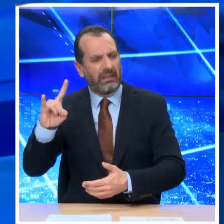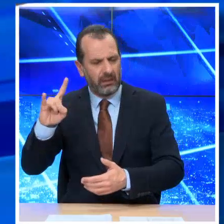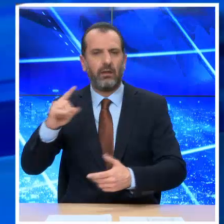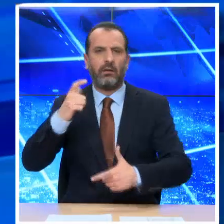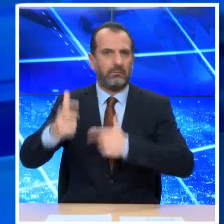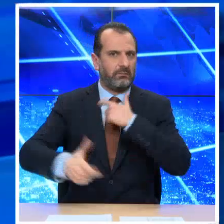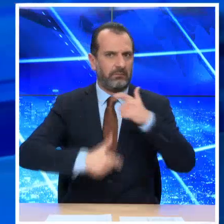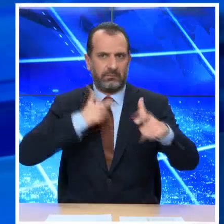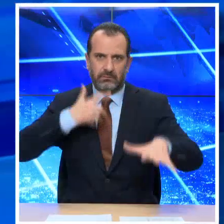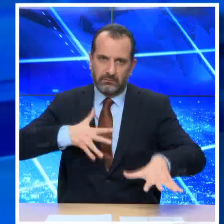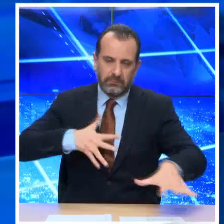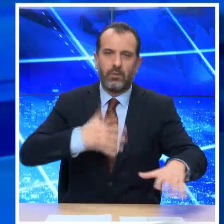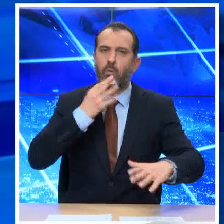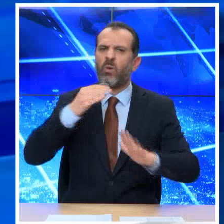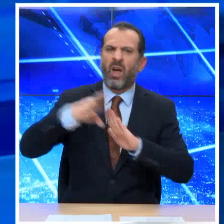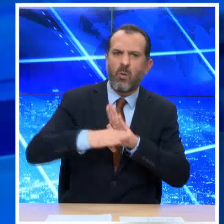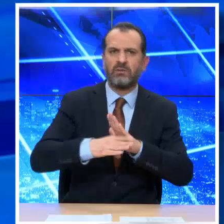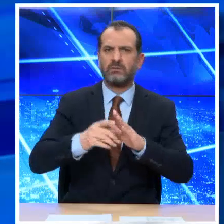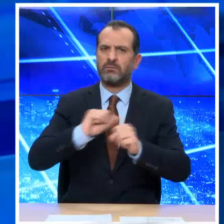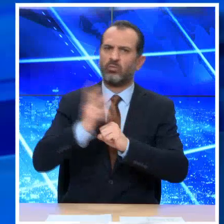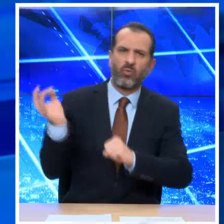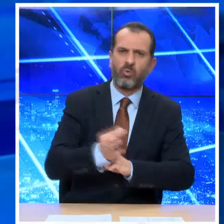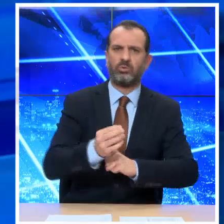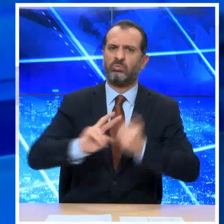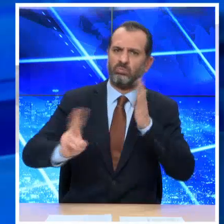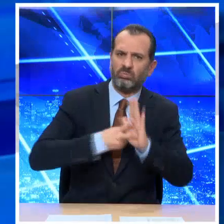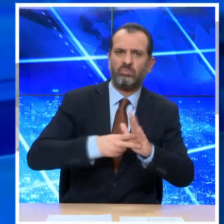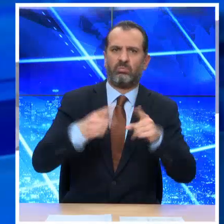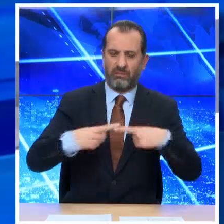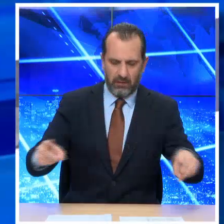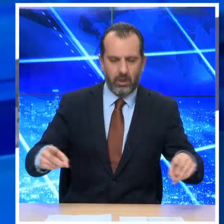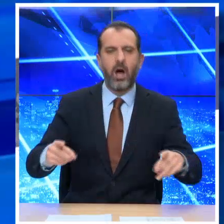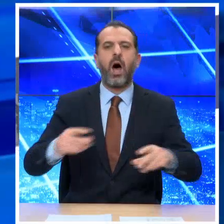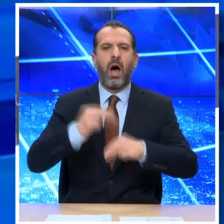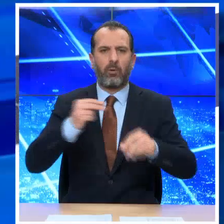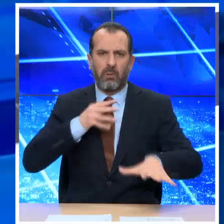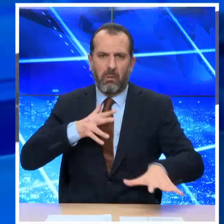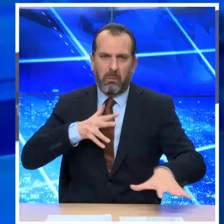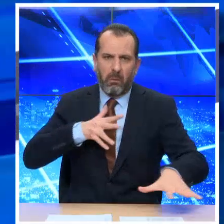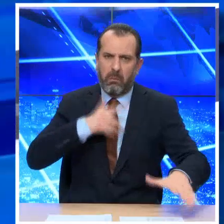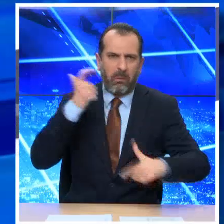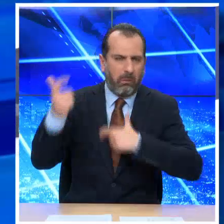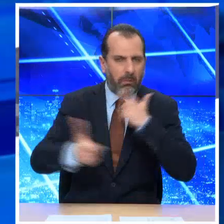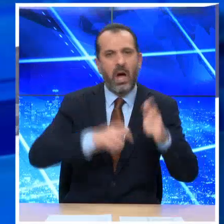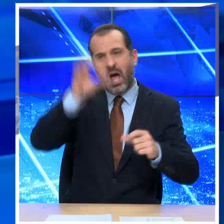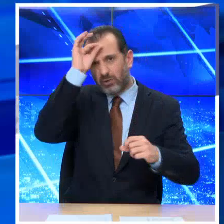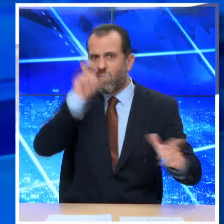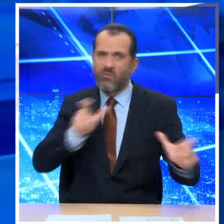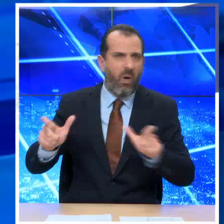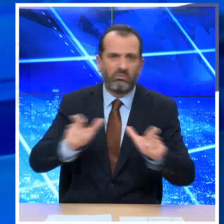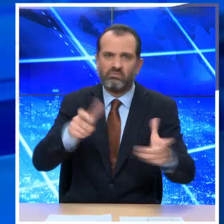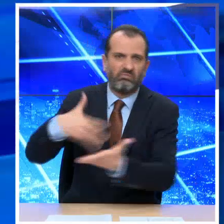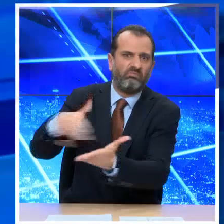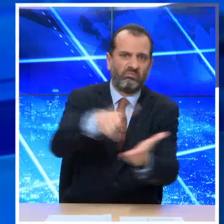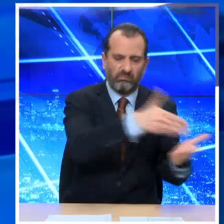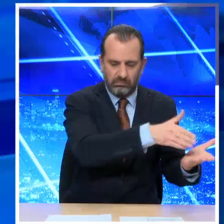τους στα νέα περιοριστικά μέτρα κατά του κορονοϊού. Χρειάστηκε μάλιστα η επέμβαση της αστυνομίας για να τους διαλύσει. Η χώρα τις τελευταίες